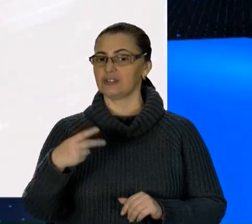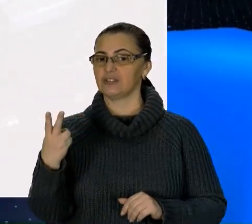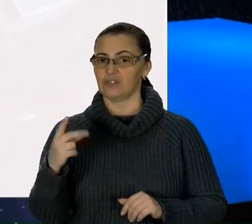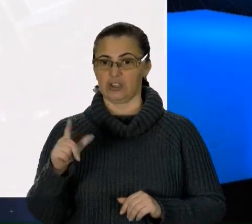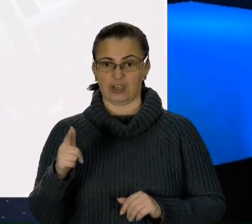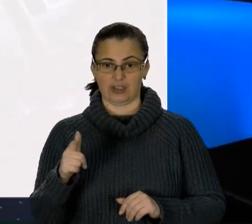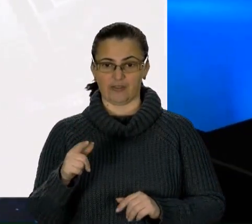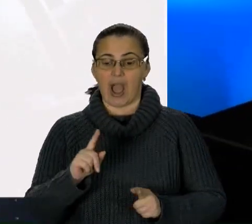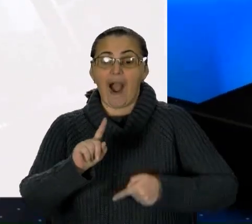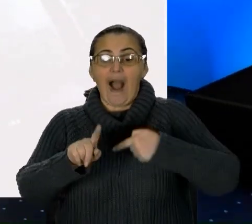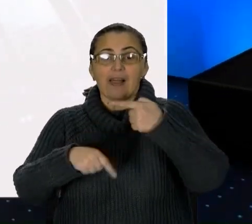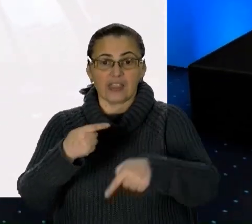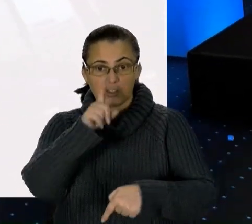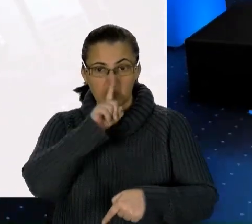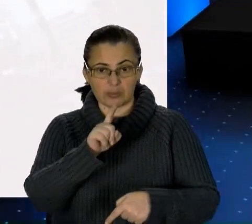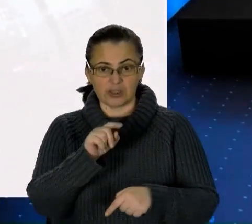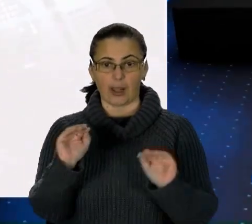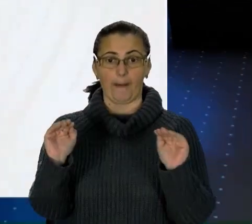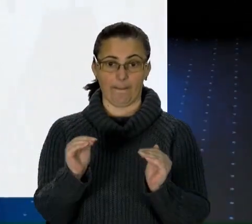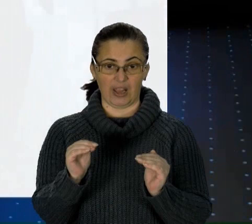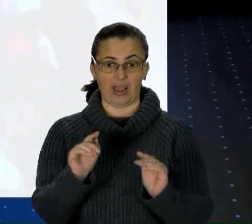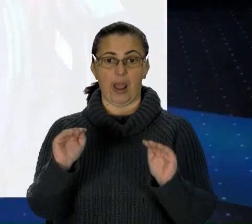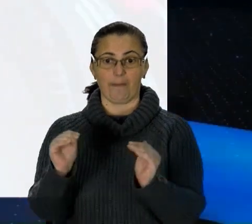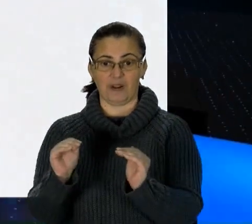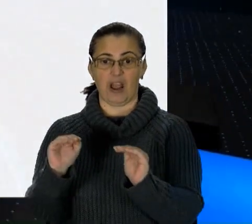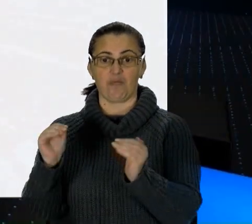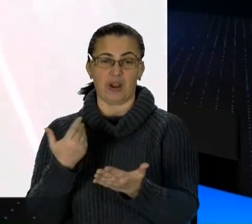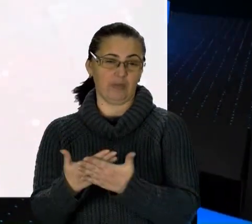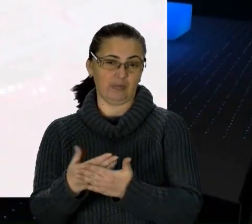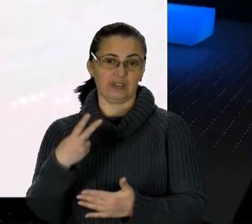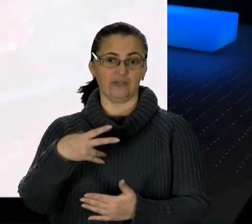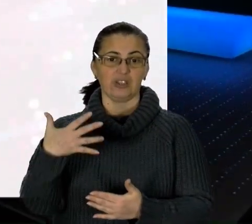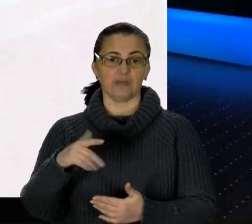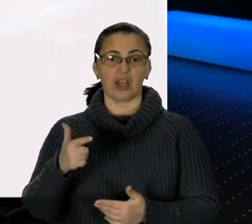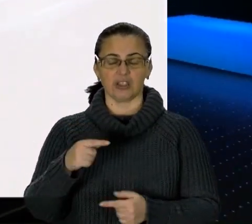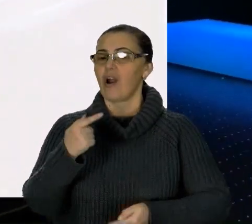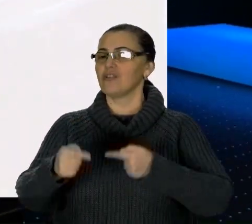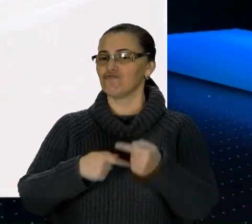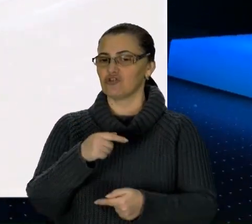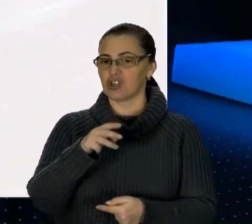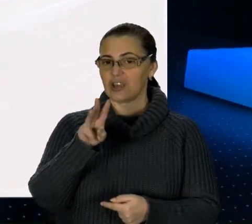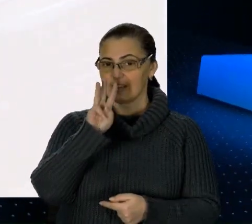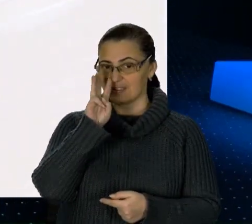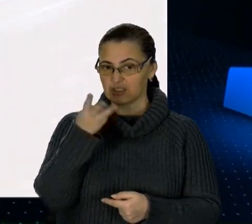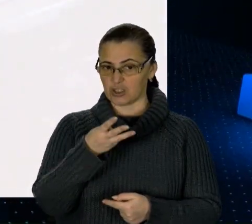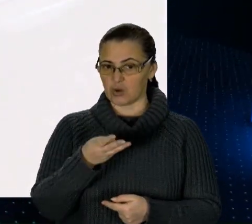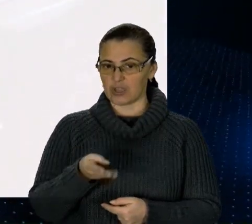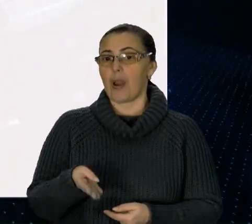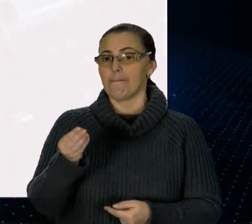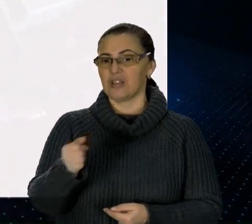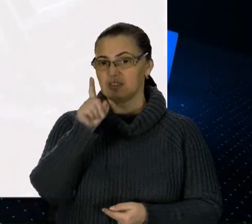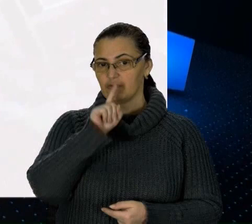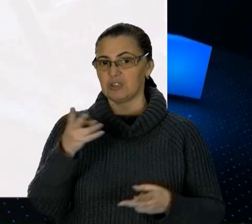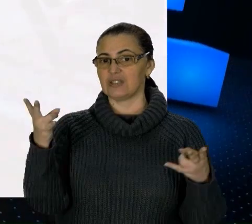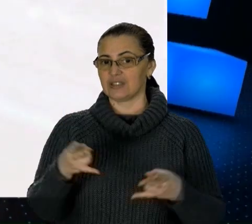кожного наступного місяця внесок зменшуватиметься орієнтовно на 25 гривень. І вже через три роки платіж буде орієнтовно 7